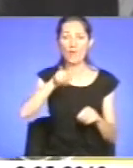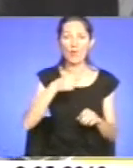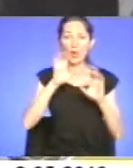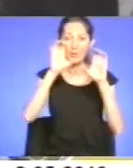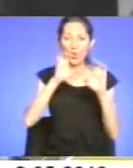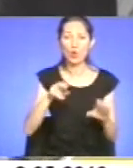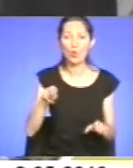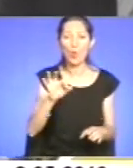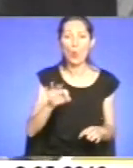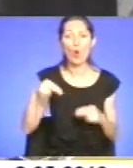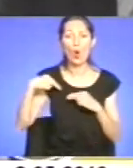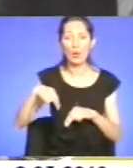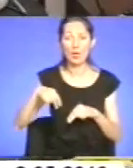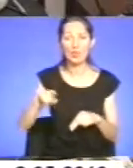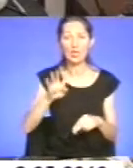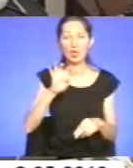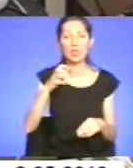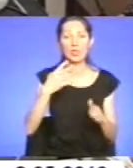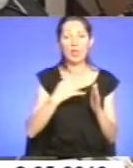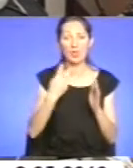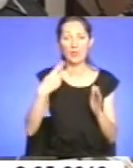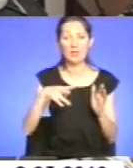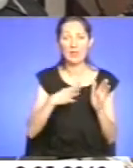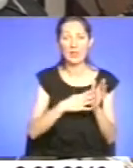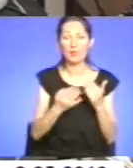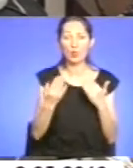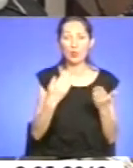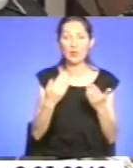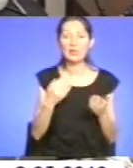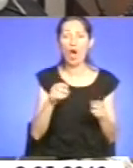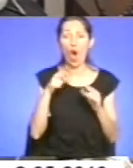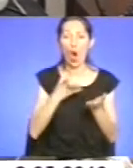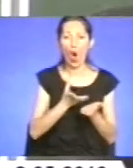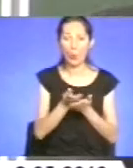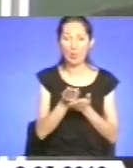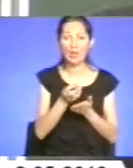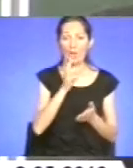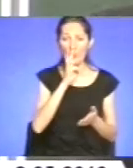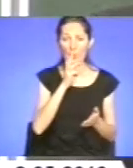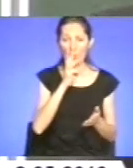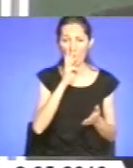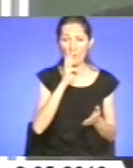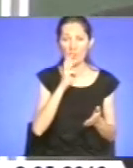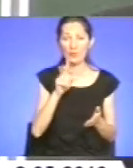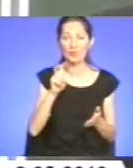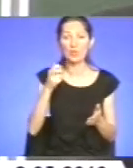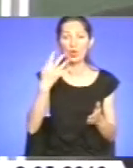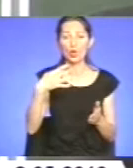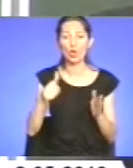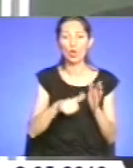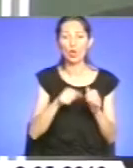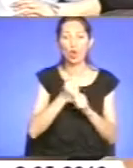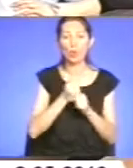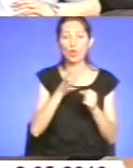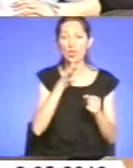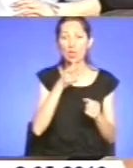працю. Із них 429 стосувалися оплати праці, 246 – робочого часу і часу відпочинку, 69